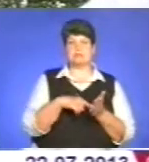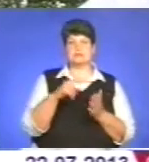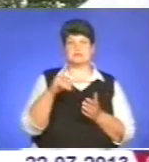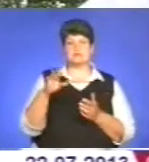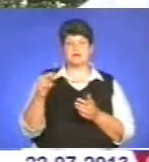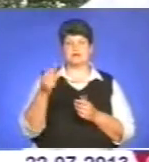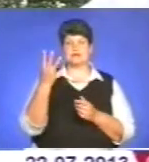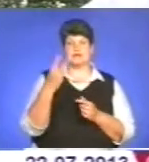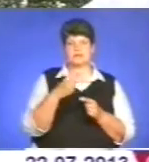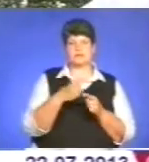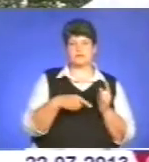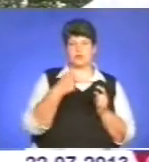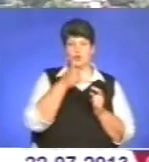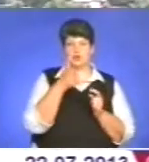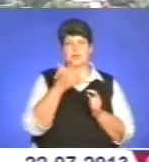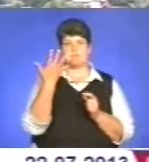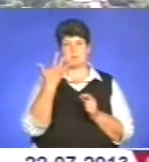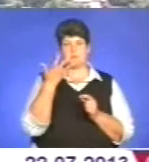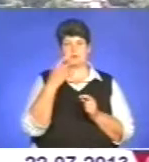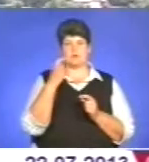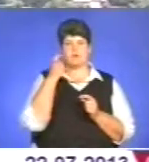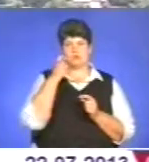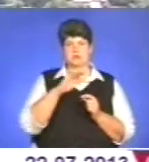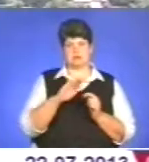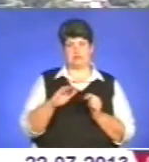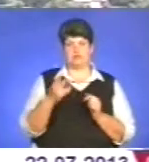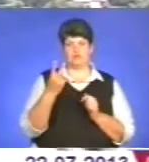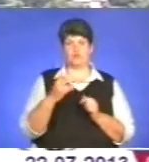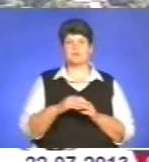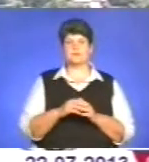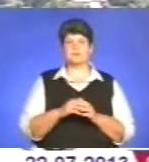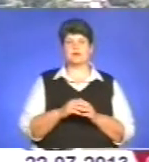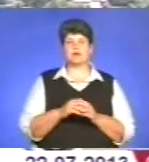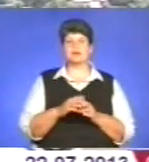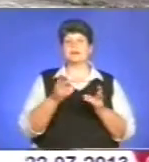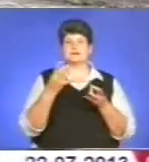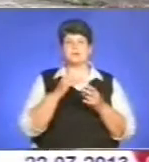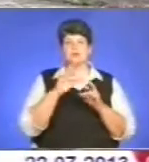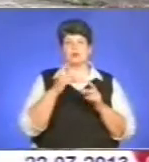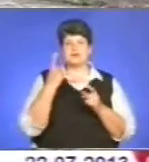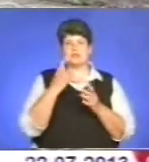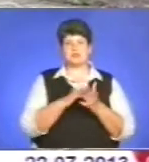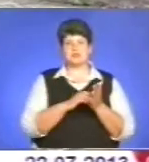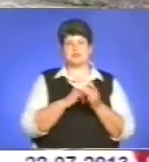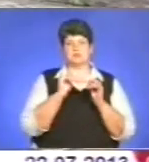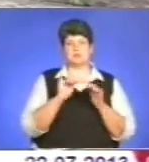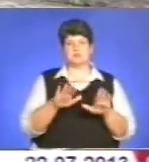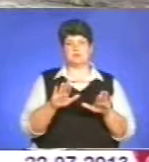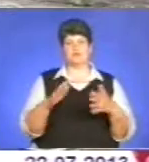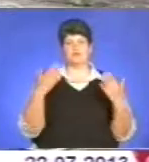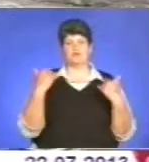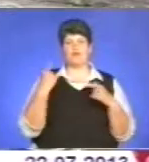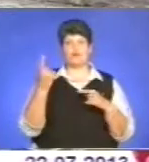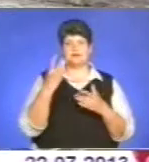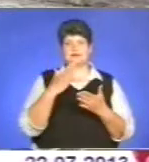з половиною рочки, п'ять рочків діти. Одна з причин нещасних випадків – необлаштовані місця для відпочинку. В області є тільки